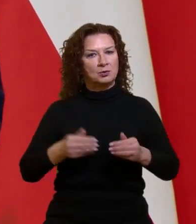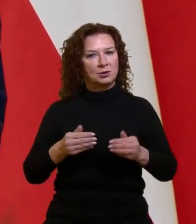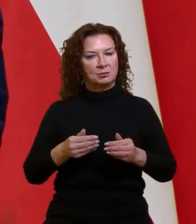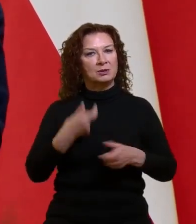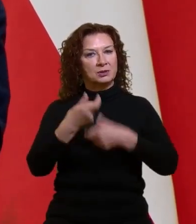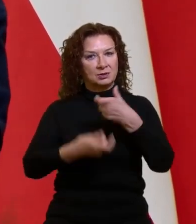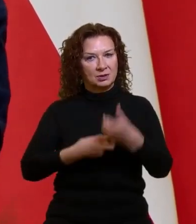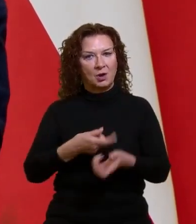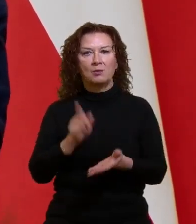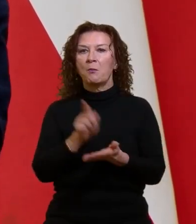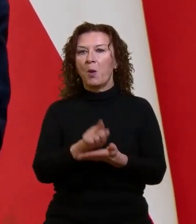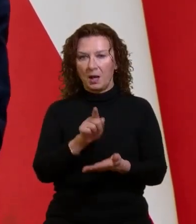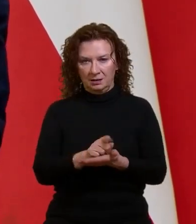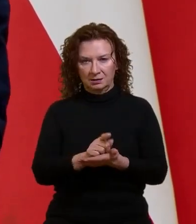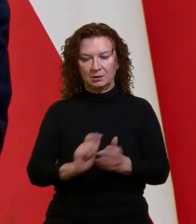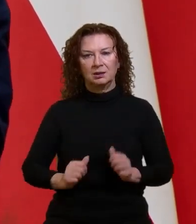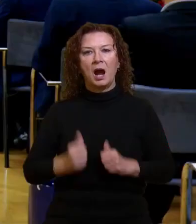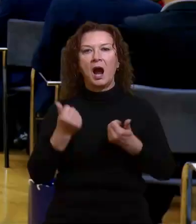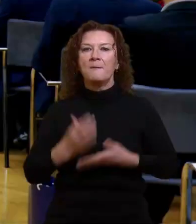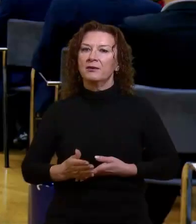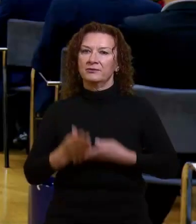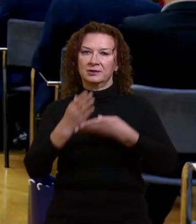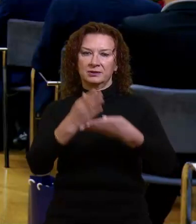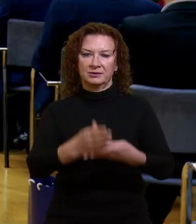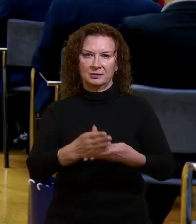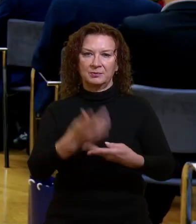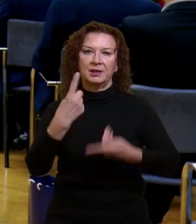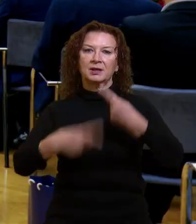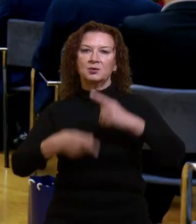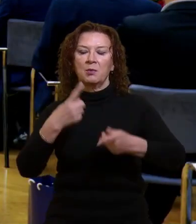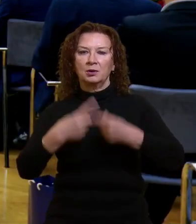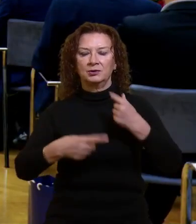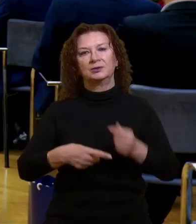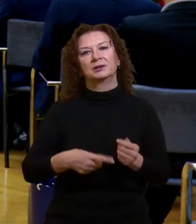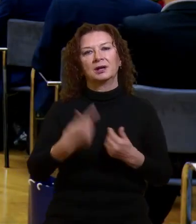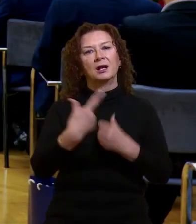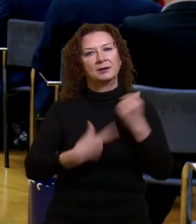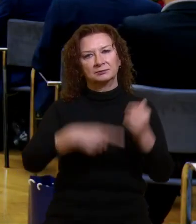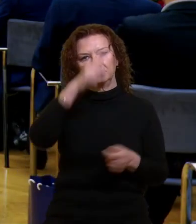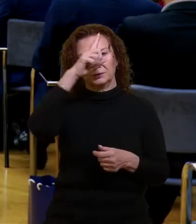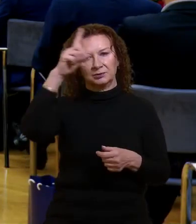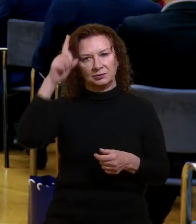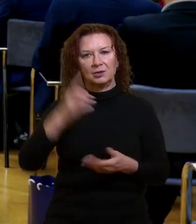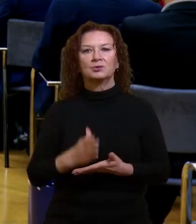stosujemy po to, aby wspierać politykę demograficzną, aby wspierać rodziny.